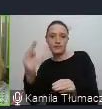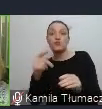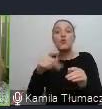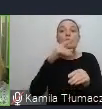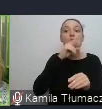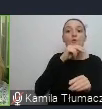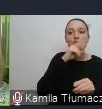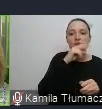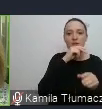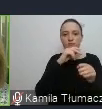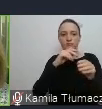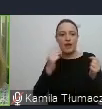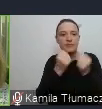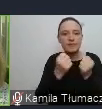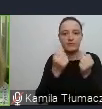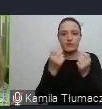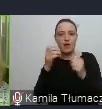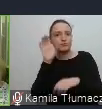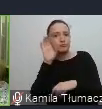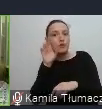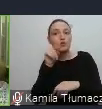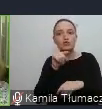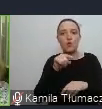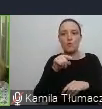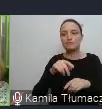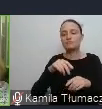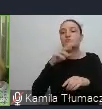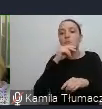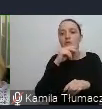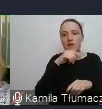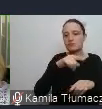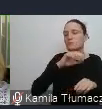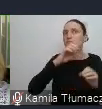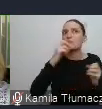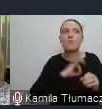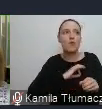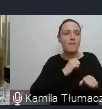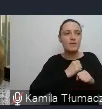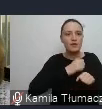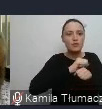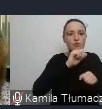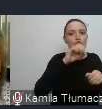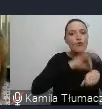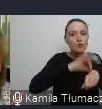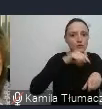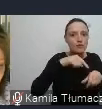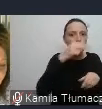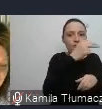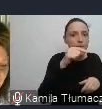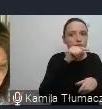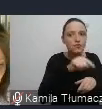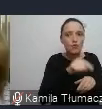był tematem mojej pracy doktorskiej i jest cały czas w obszarze moich ogromnych zainteresowań i dlatego